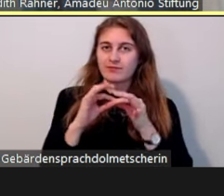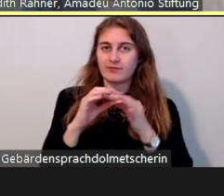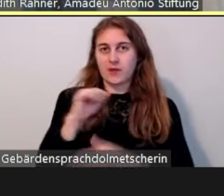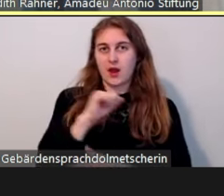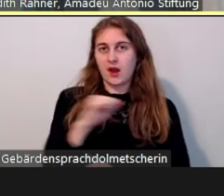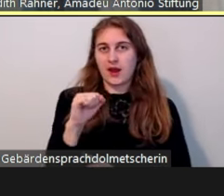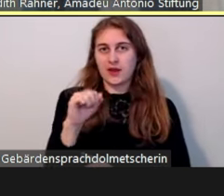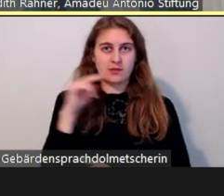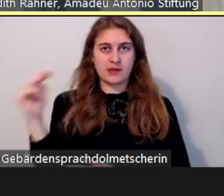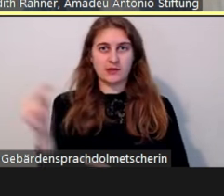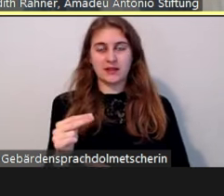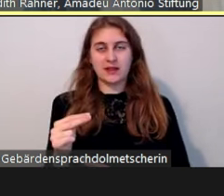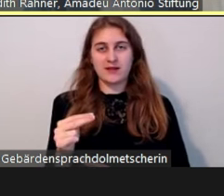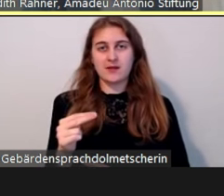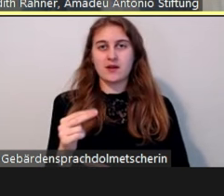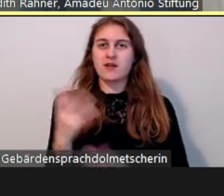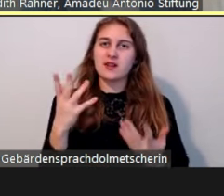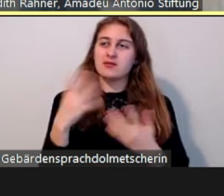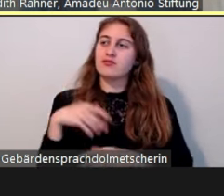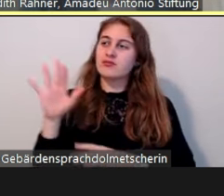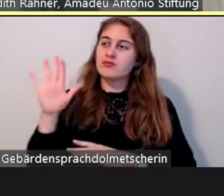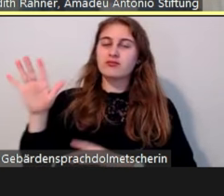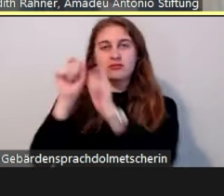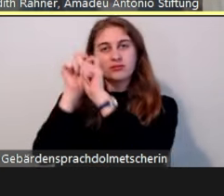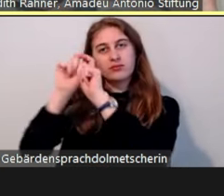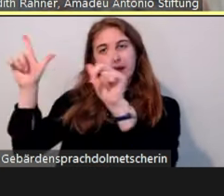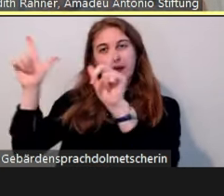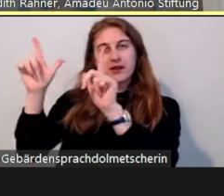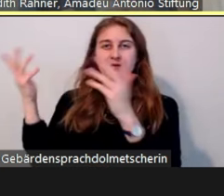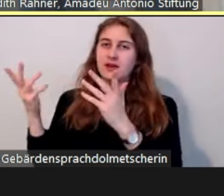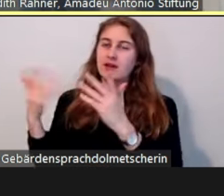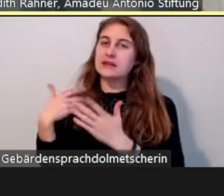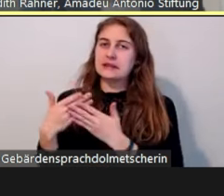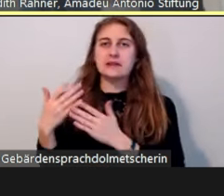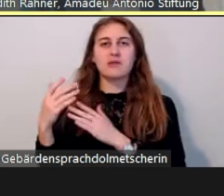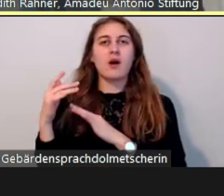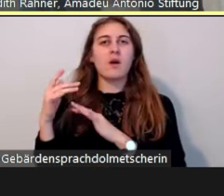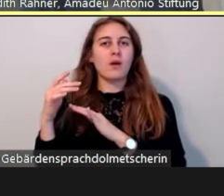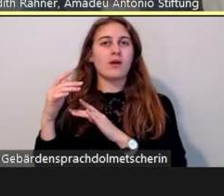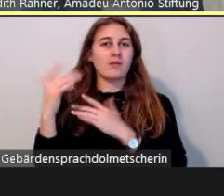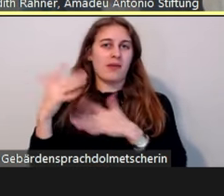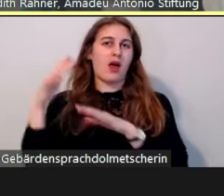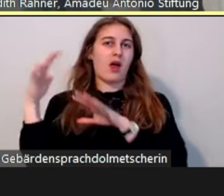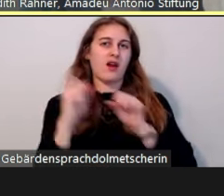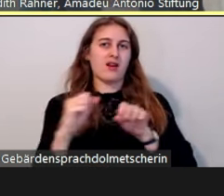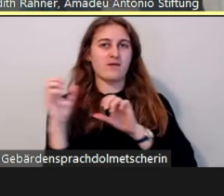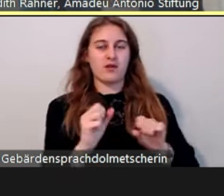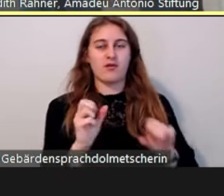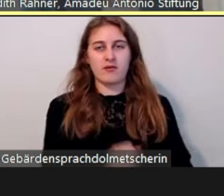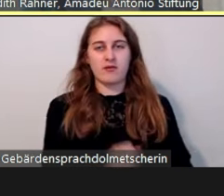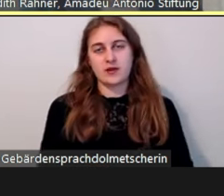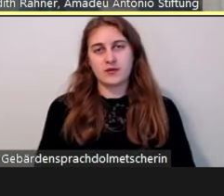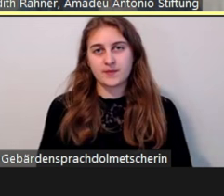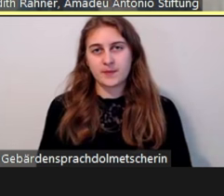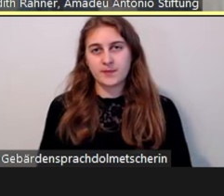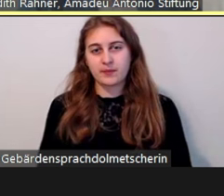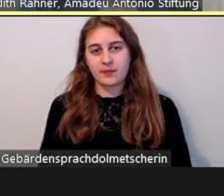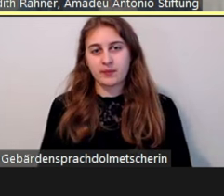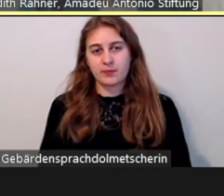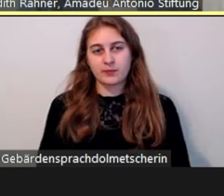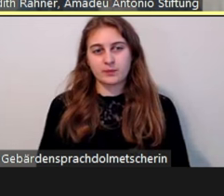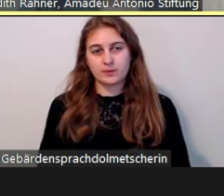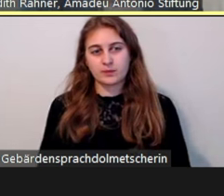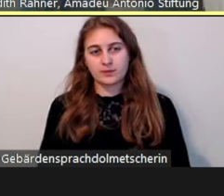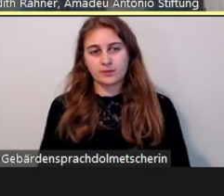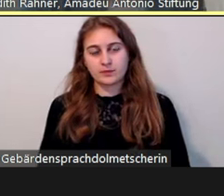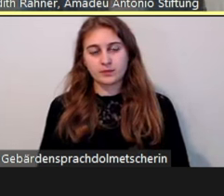rechtsextremes Weltbild von den Leuten, von denen es ausgeht. Also da gibt es große Überschneidungen und eben als Brückenideologie auch